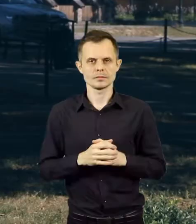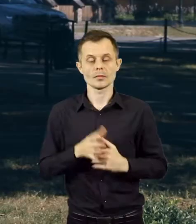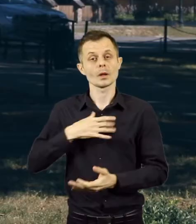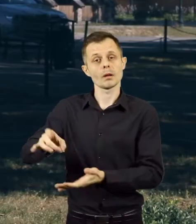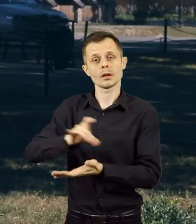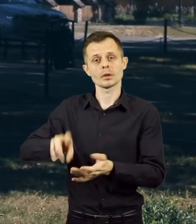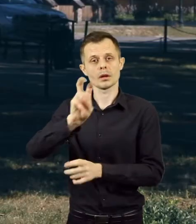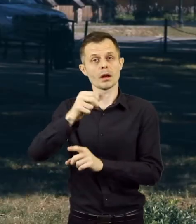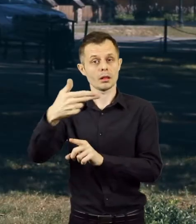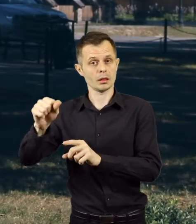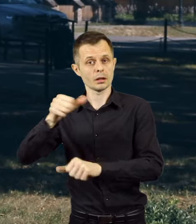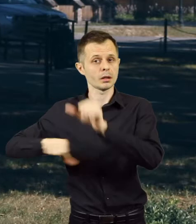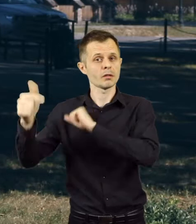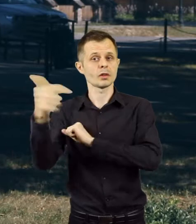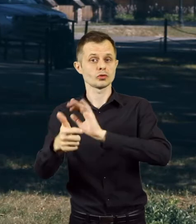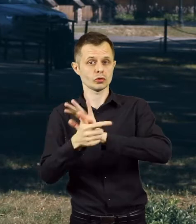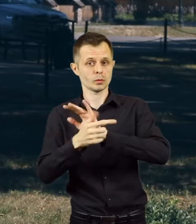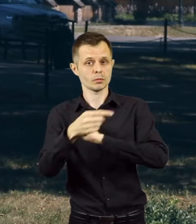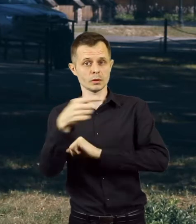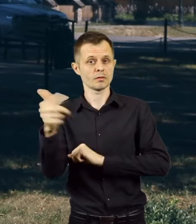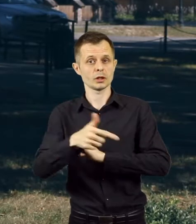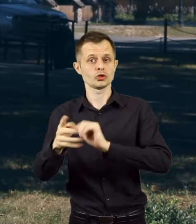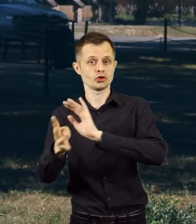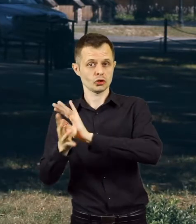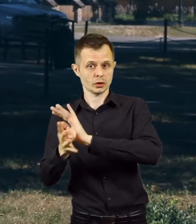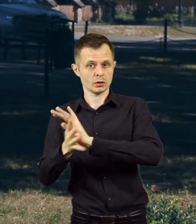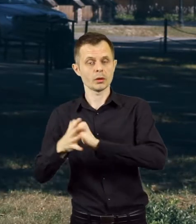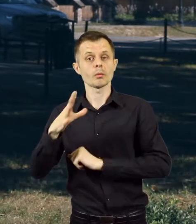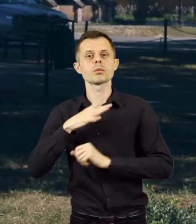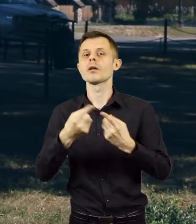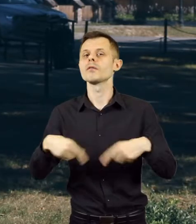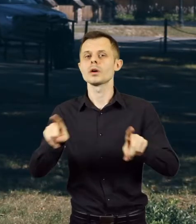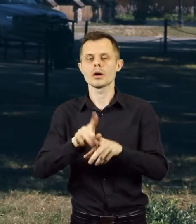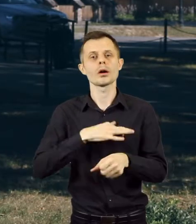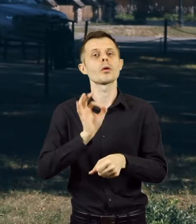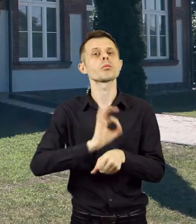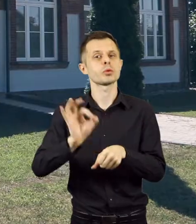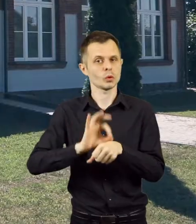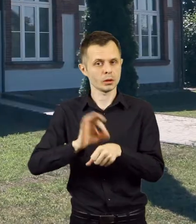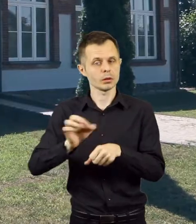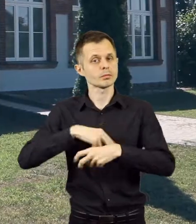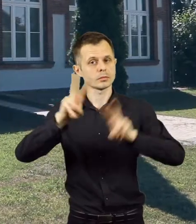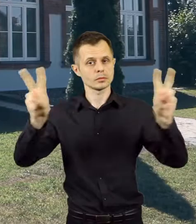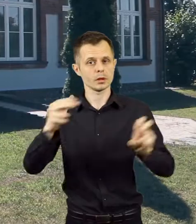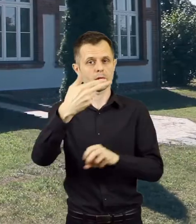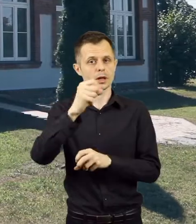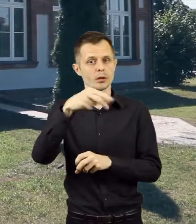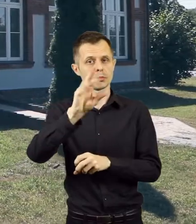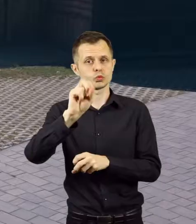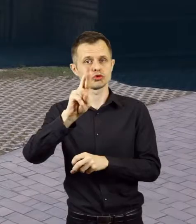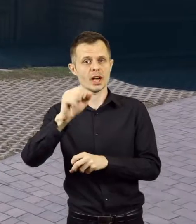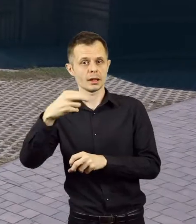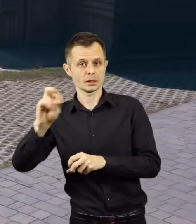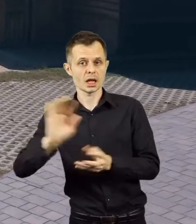Gmina Hanna w latach 2017-2019 realizowała projekt pod nazwą